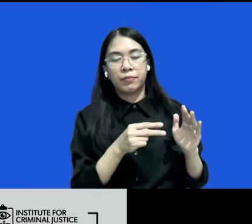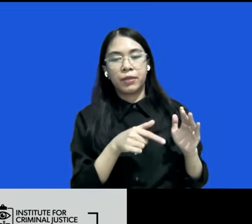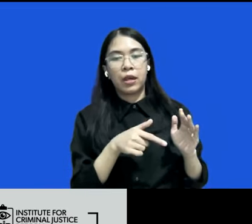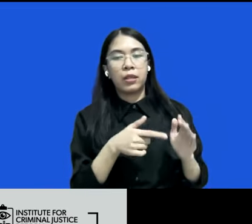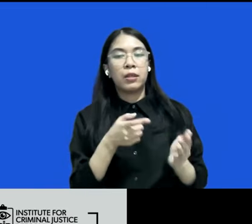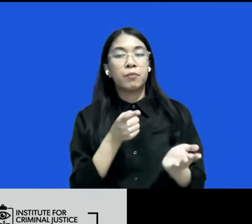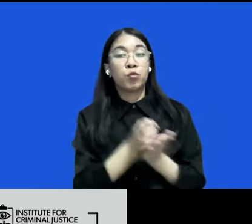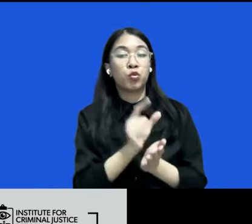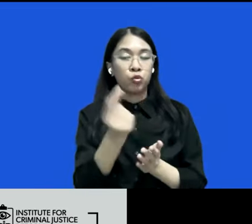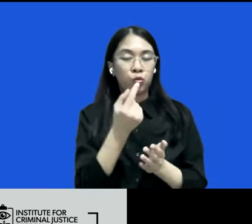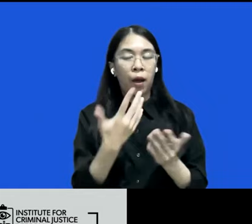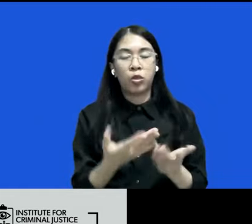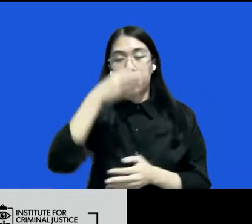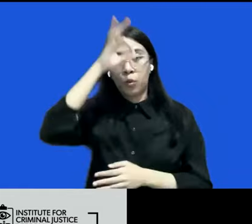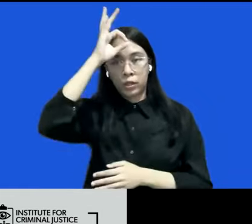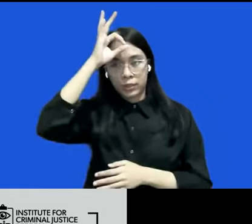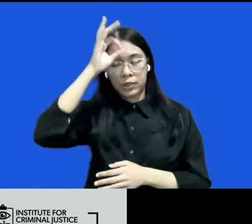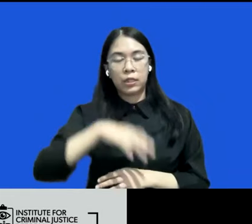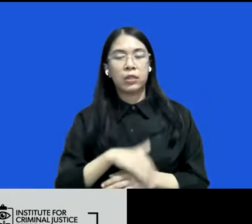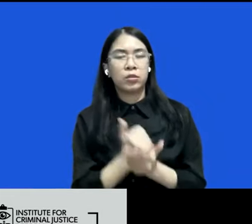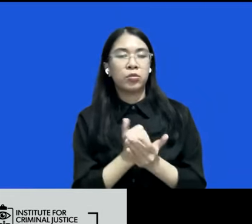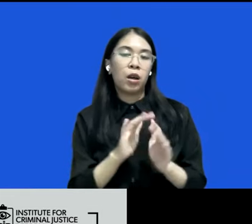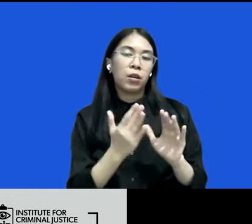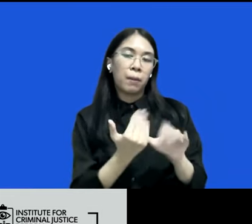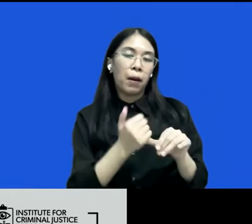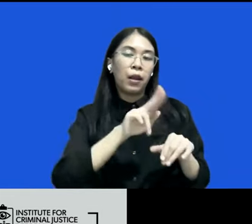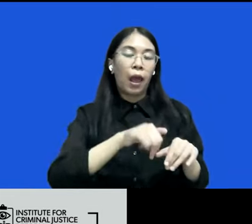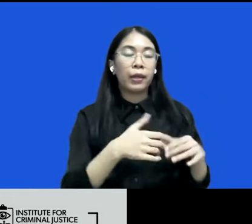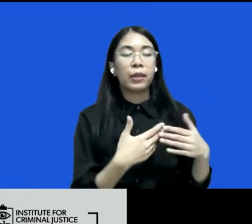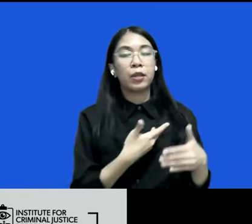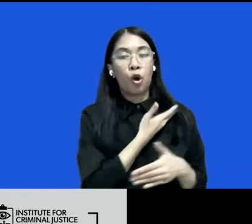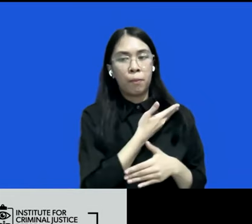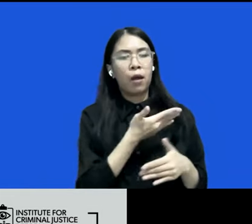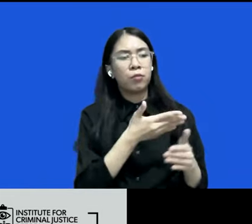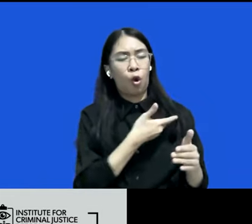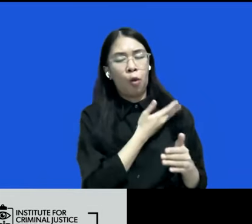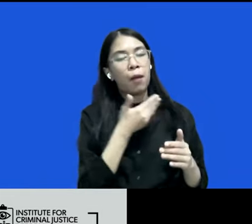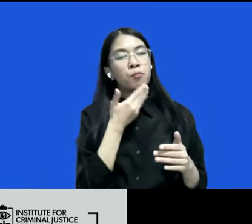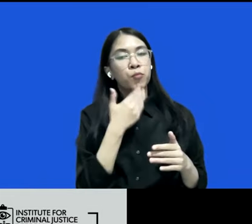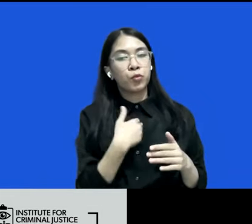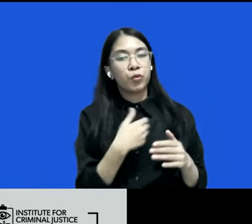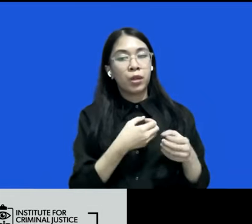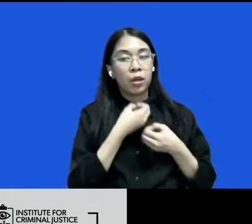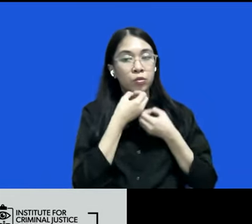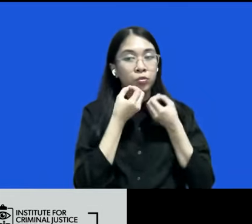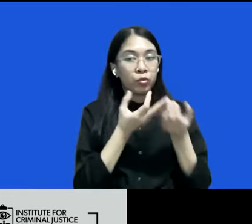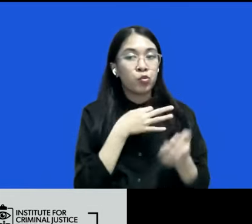direpresentasikan oleh polisi gitu yang itu harus dikembalikan lagi kepada korban dia punya suara nah itu gak bisa tuh